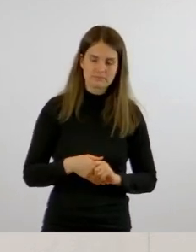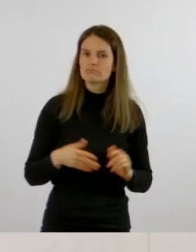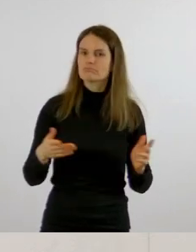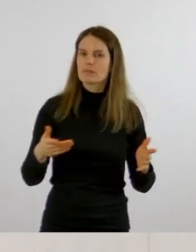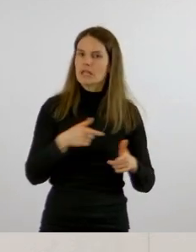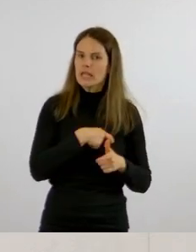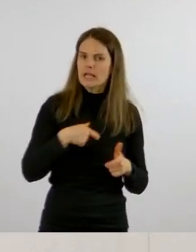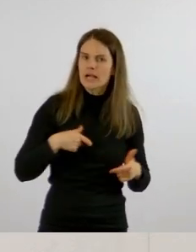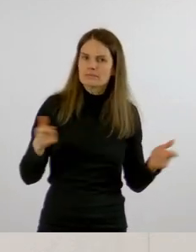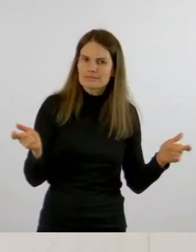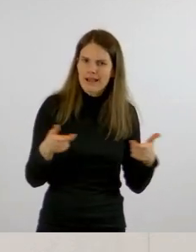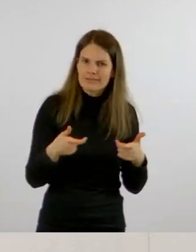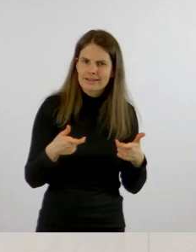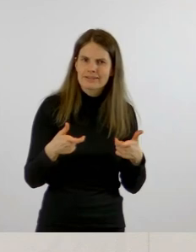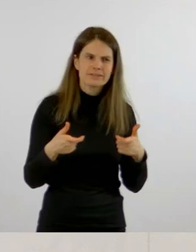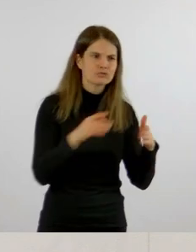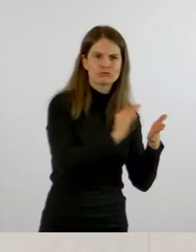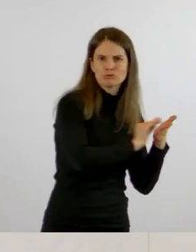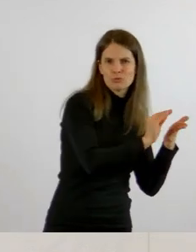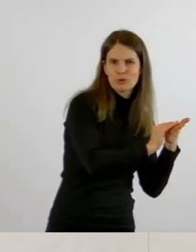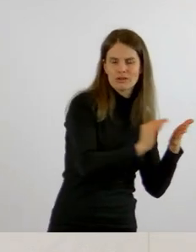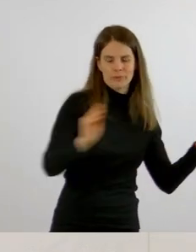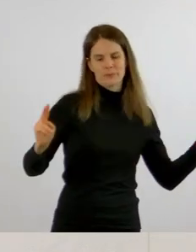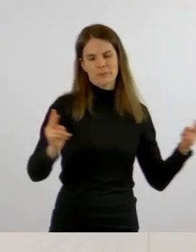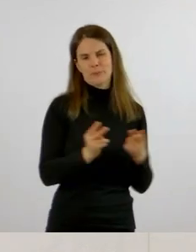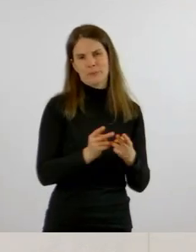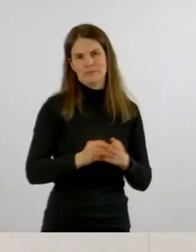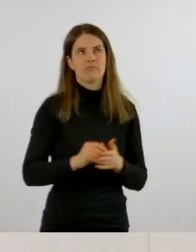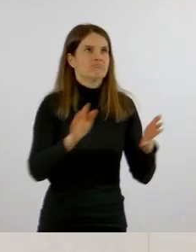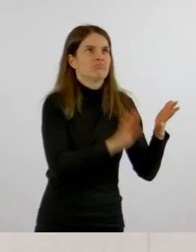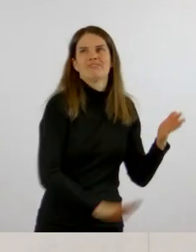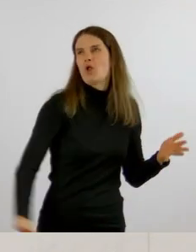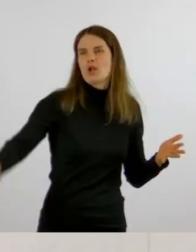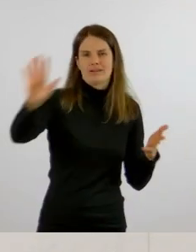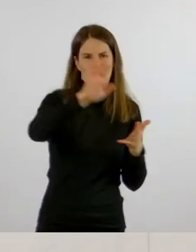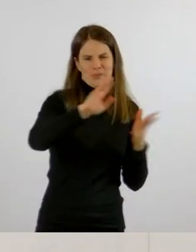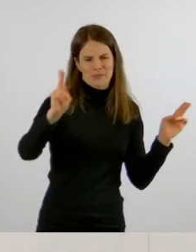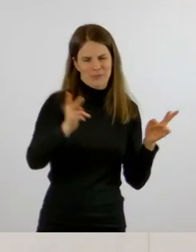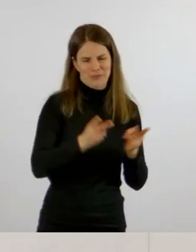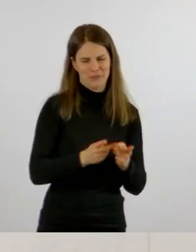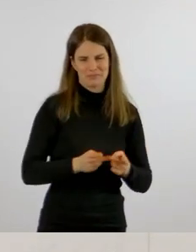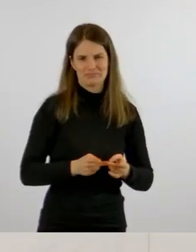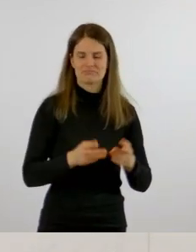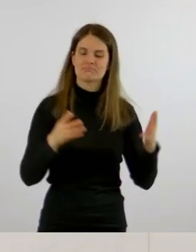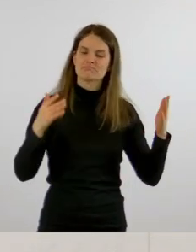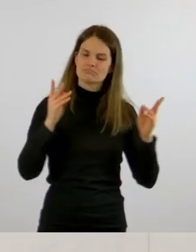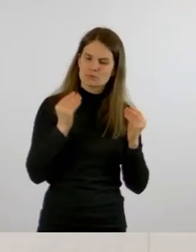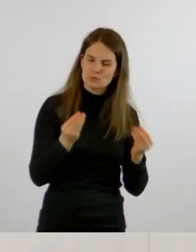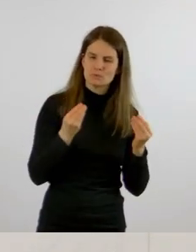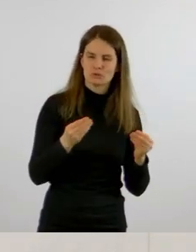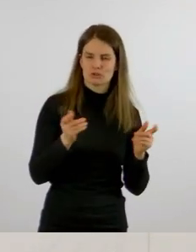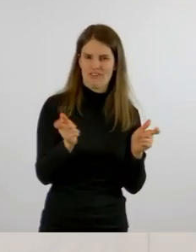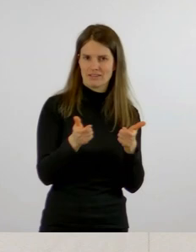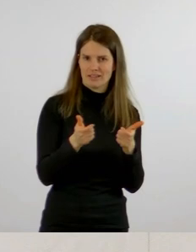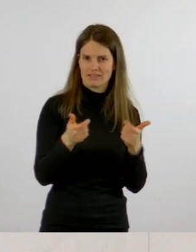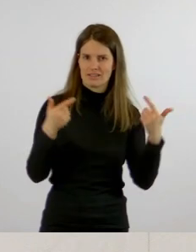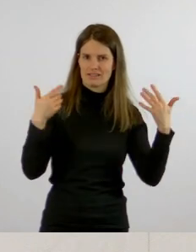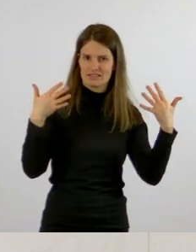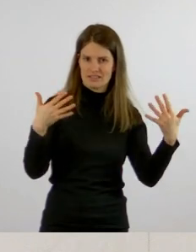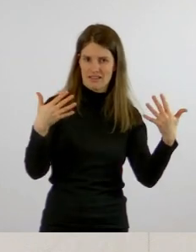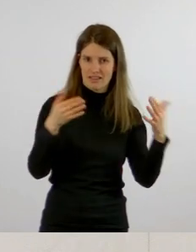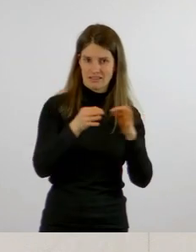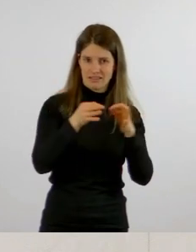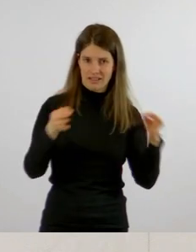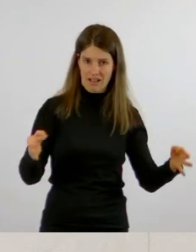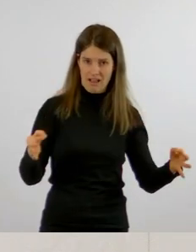gilt nichts anderes als in der Schule oder in der Gesamtbevölkerung Regelfall zehn Tage, Freitesten ab dem